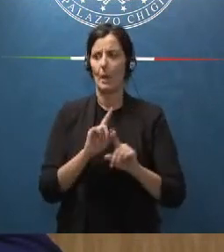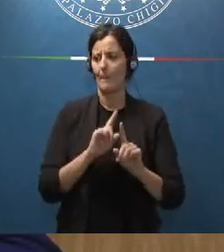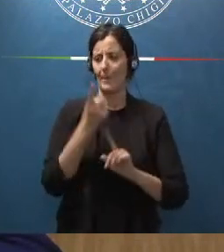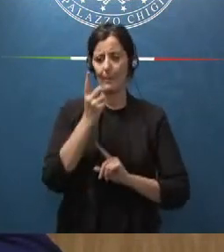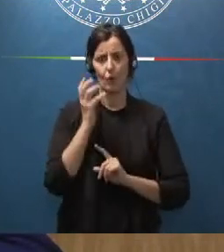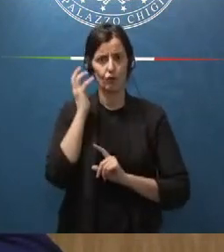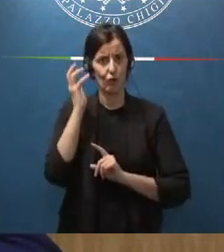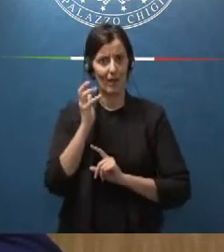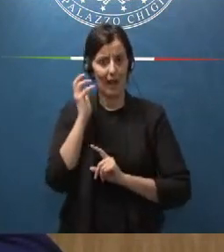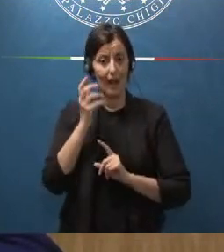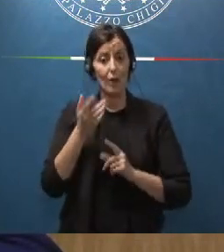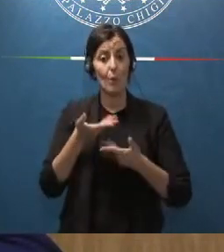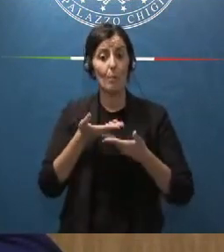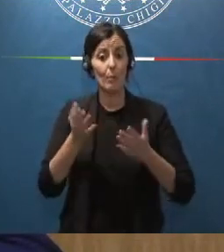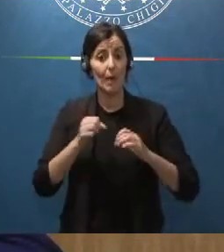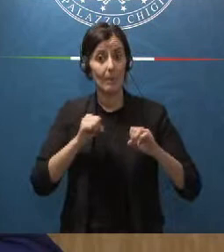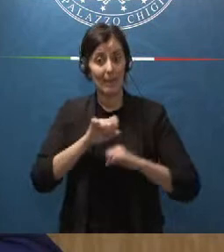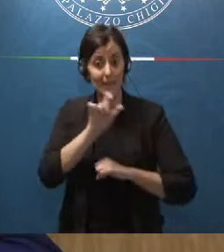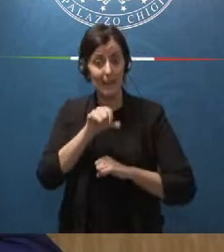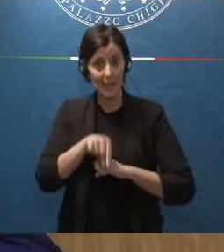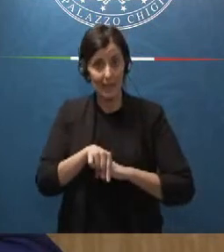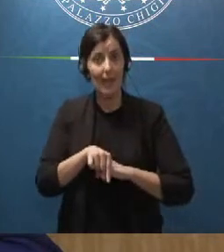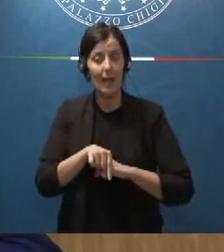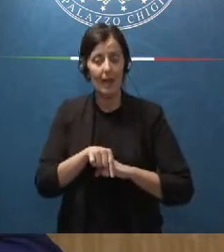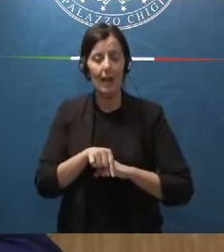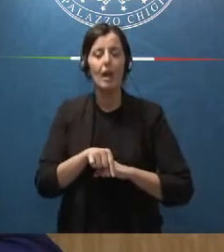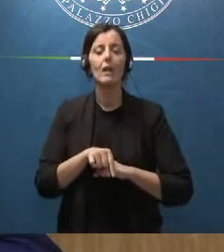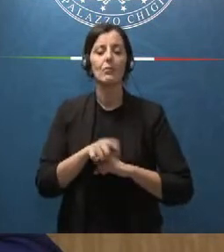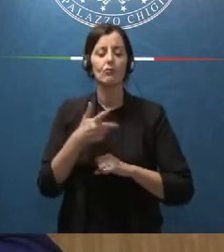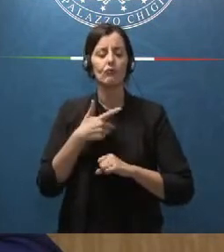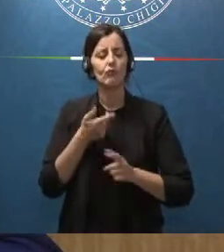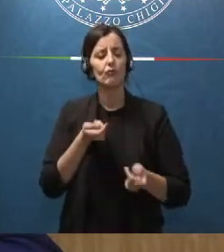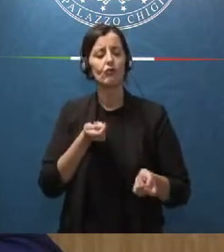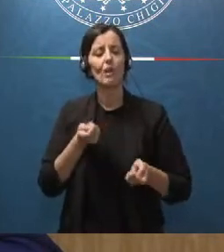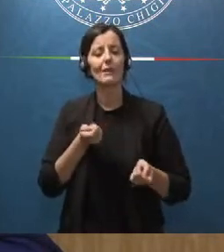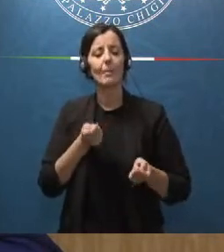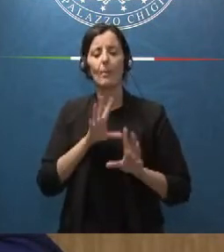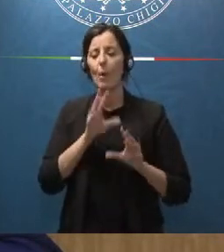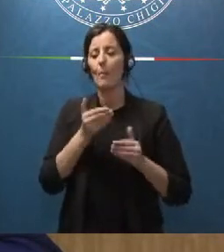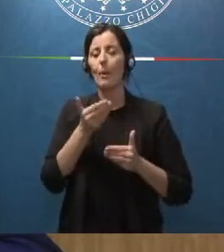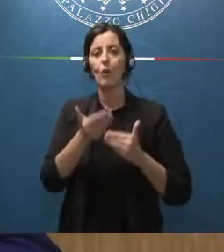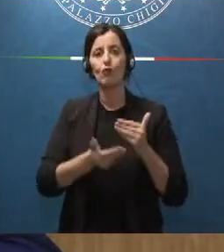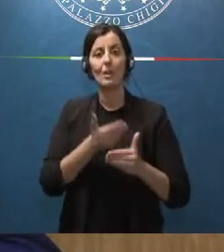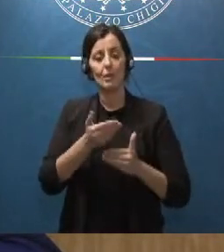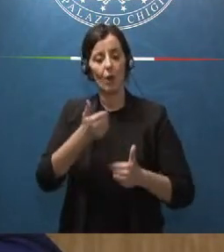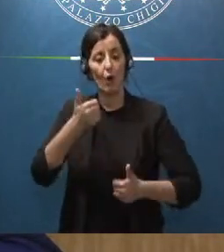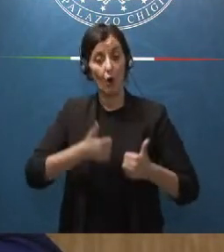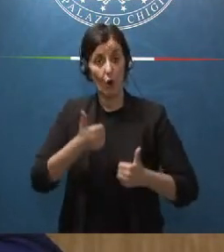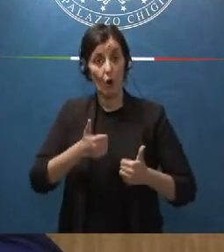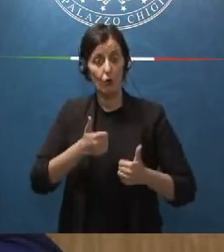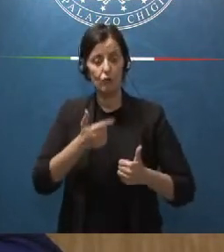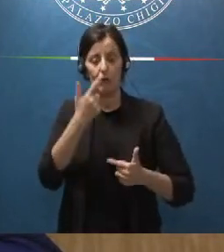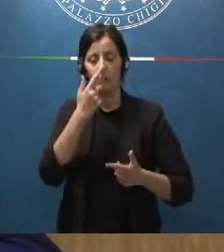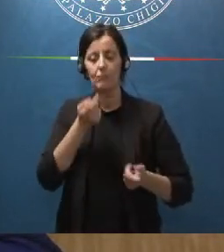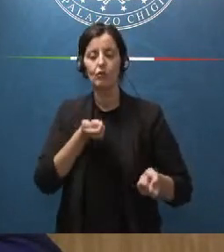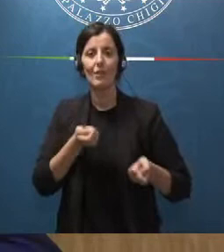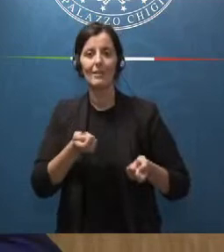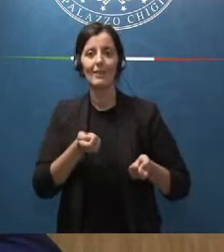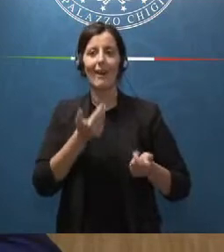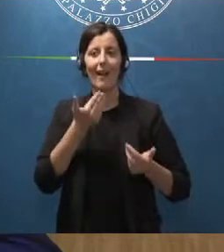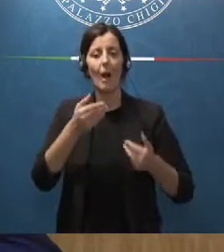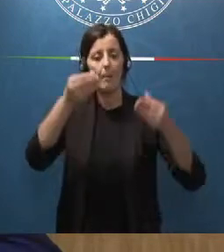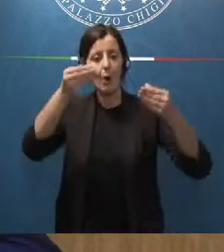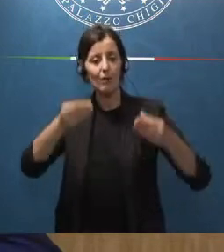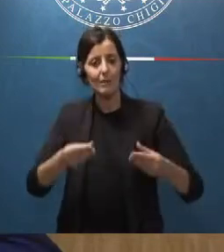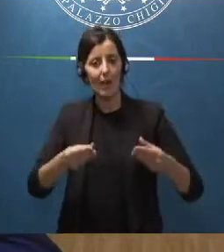gennaio la pubblica amministrazione italiana gestisce le procedure concorsuali attraverso un portale